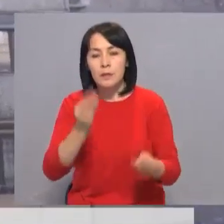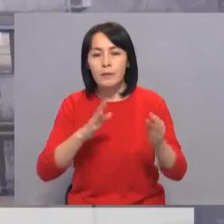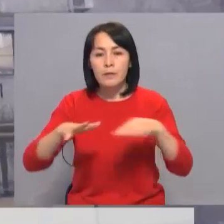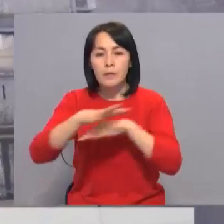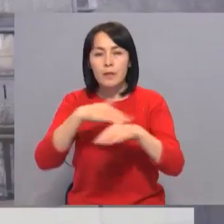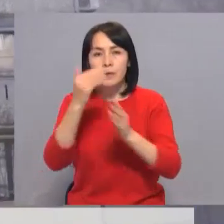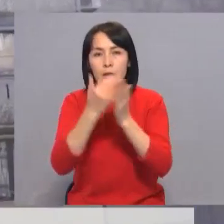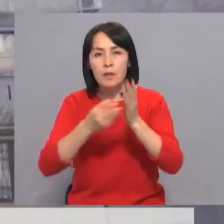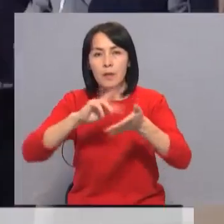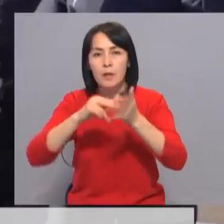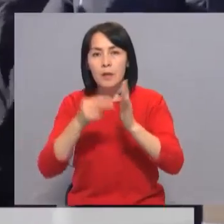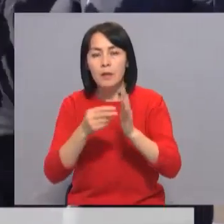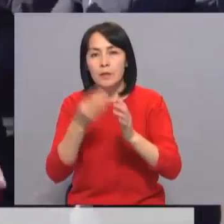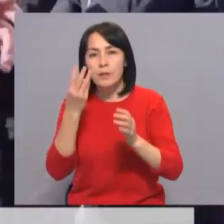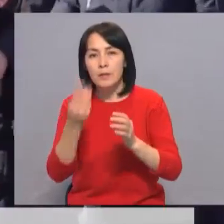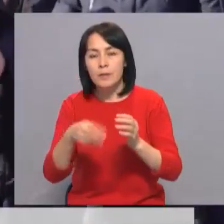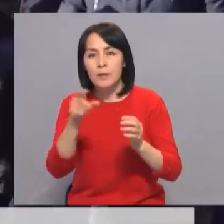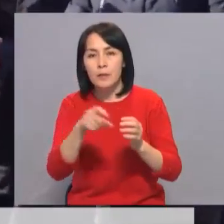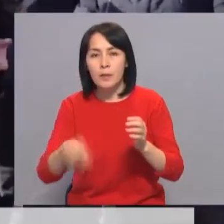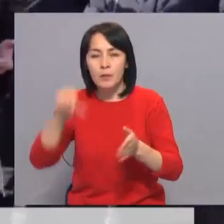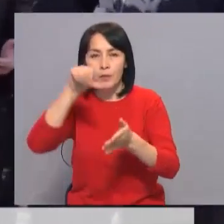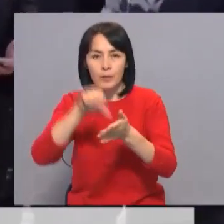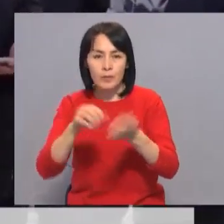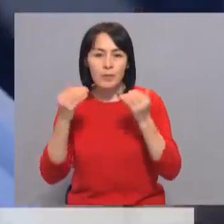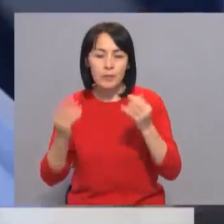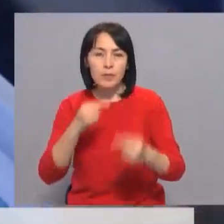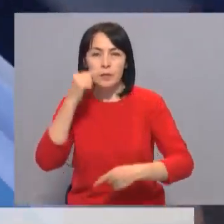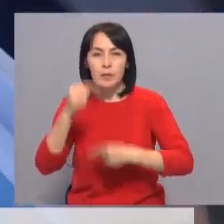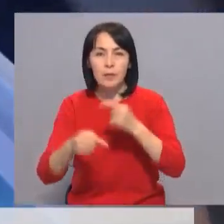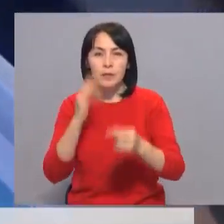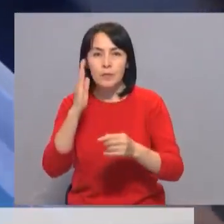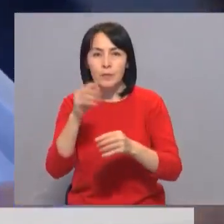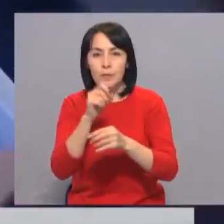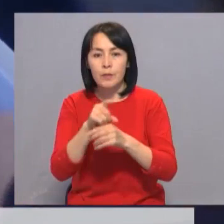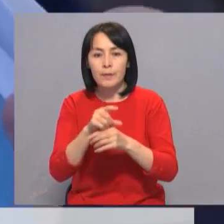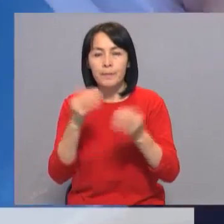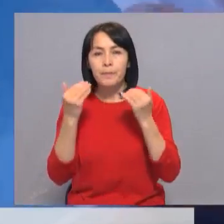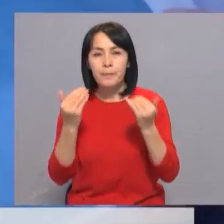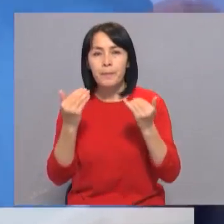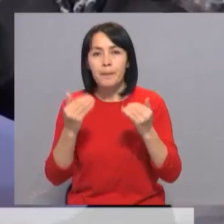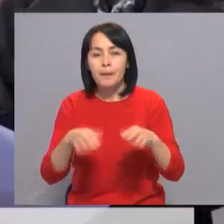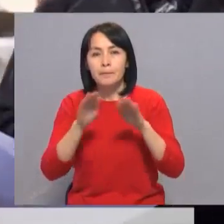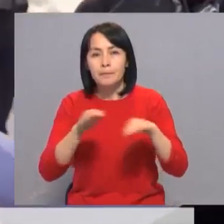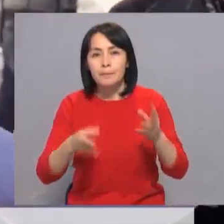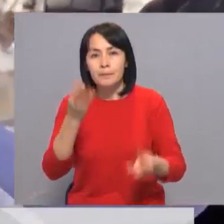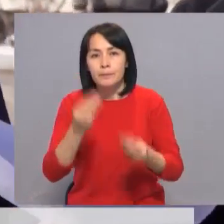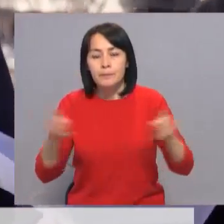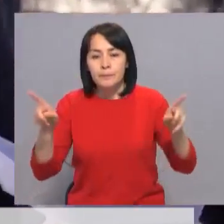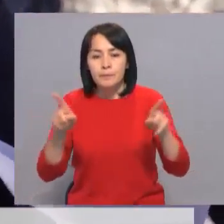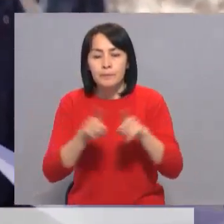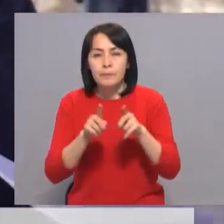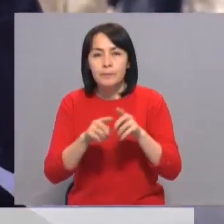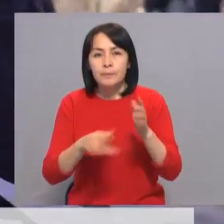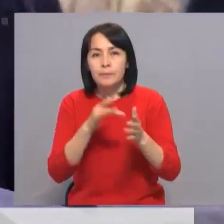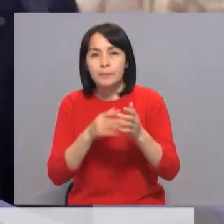площадки в рамках проекта «Бюджет народного участия». Кроме того, в дальнейшем было дано поручение по комплектованию детских игровых площадок на